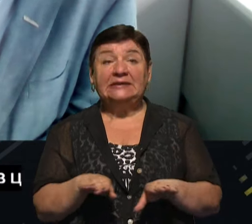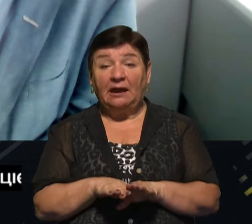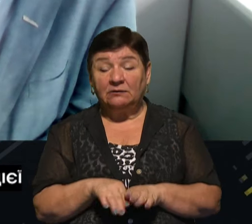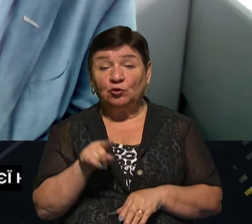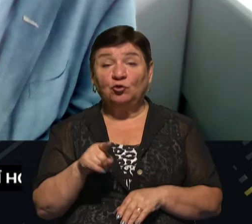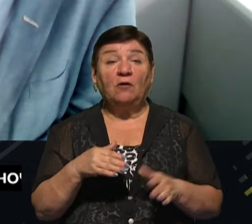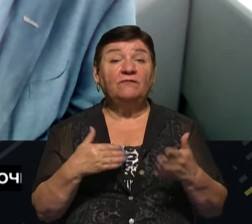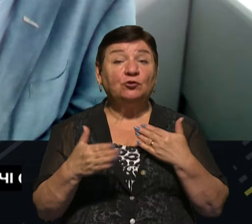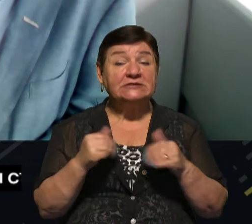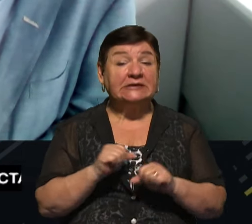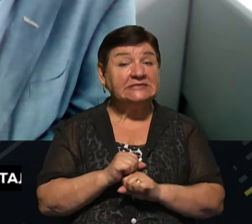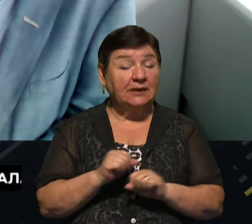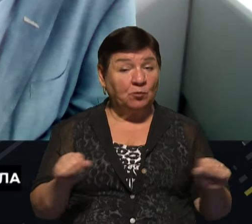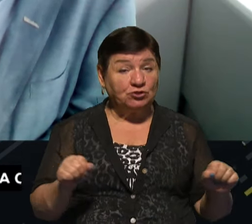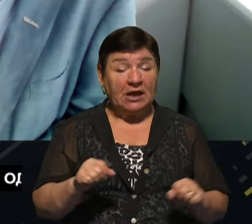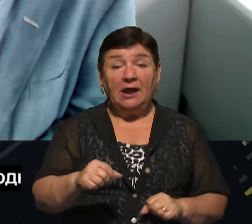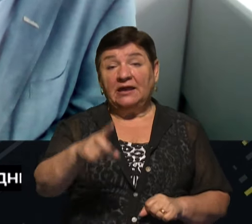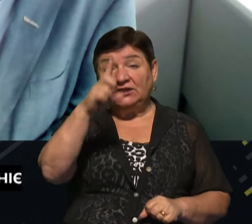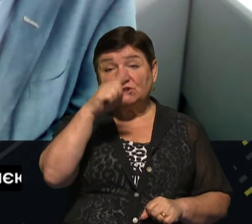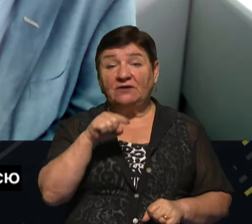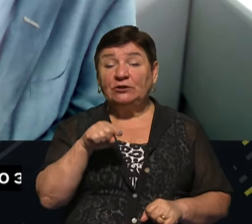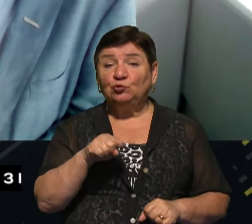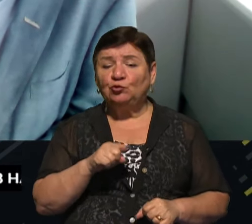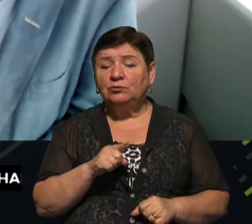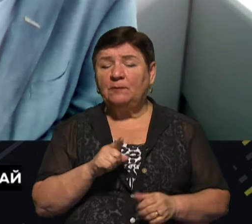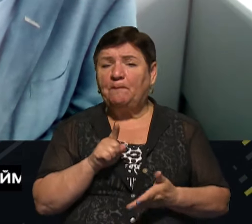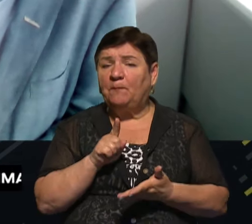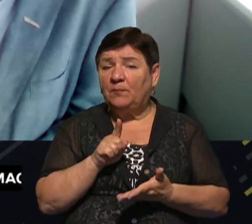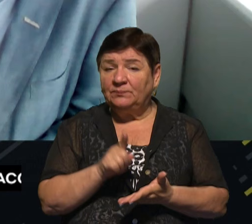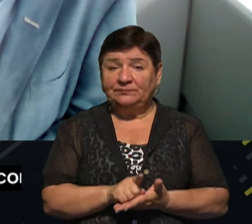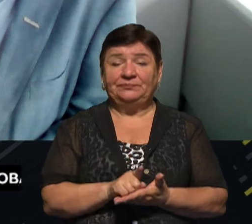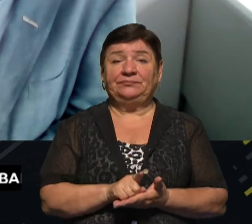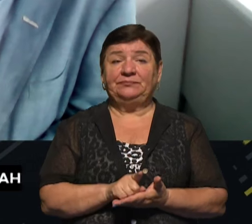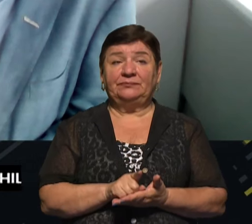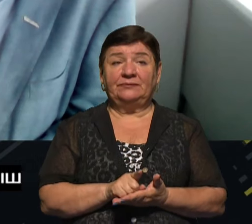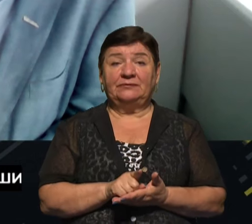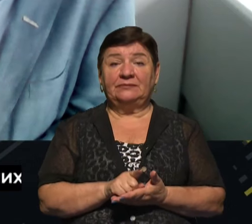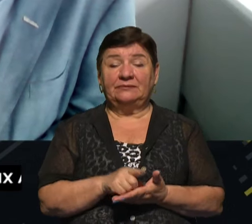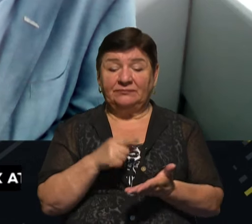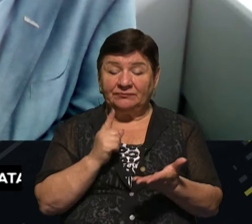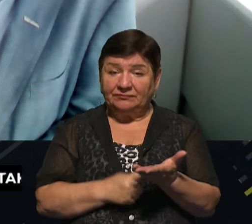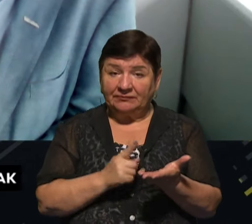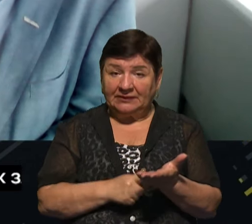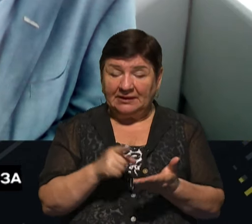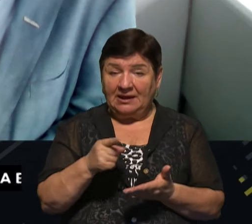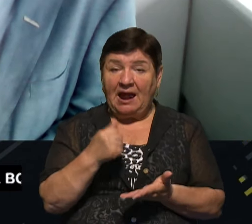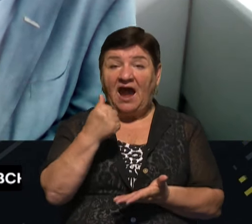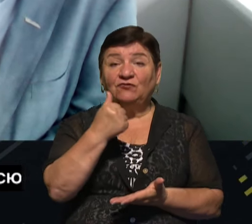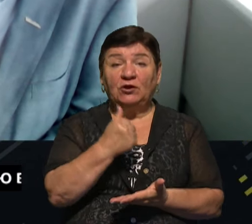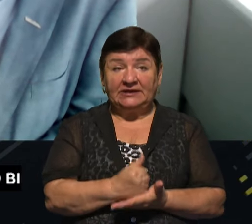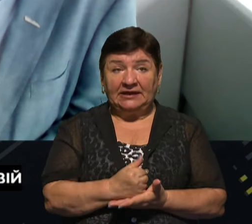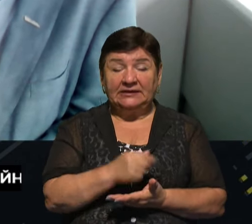того ставитися не можна, держава тут мусить засвідчити свій авторитет.